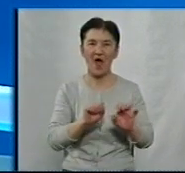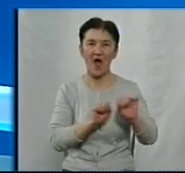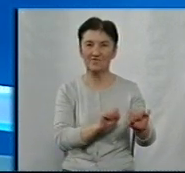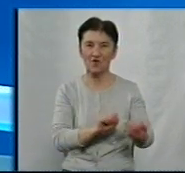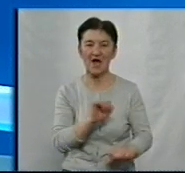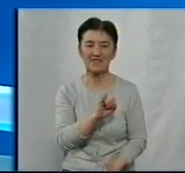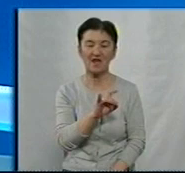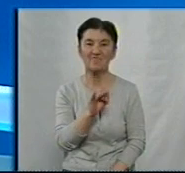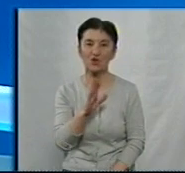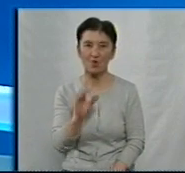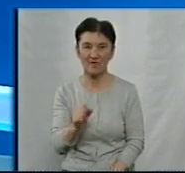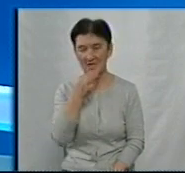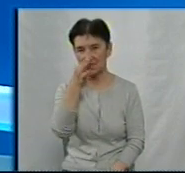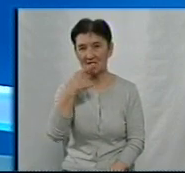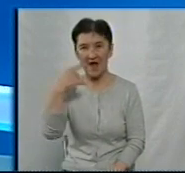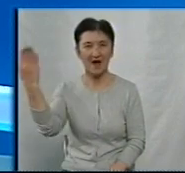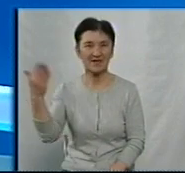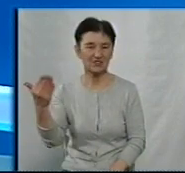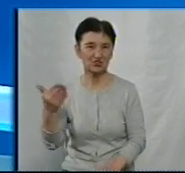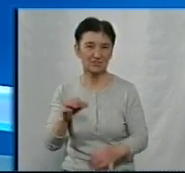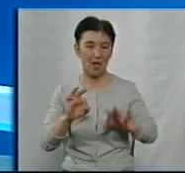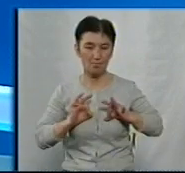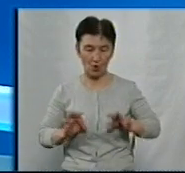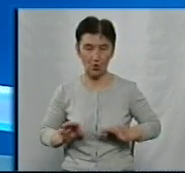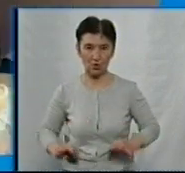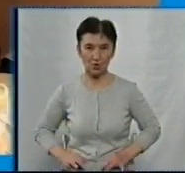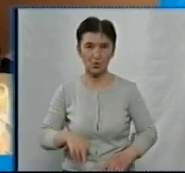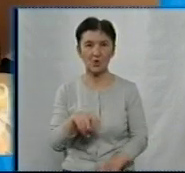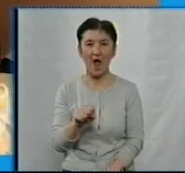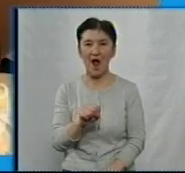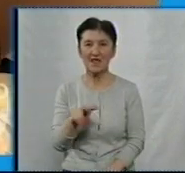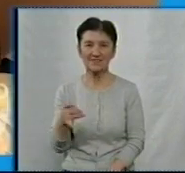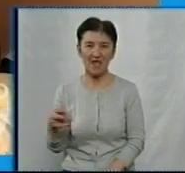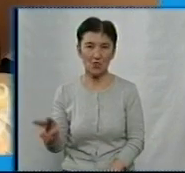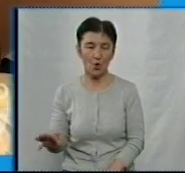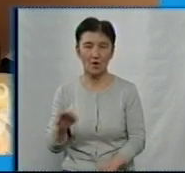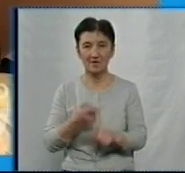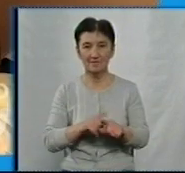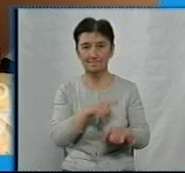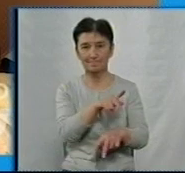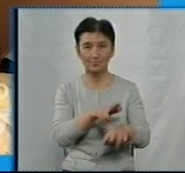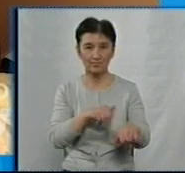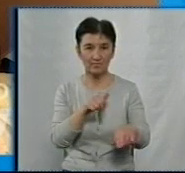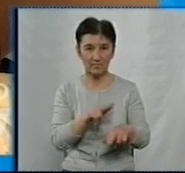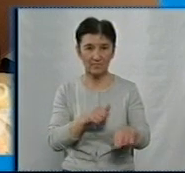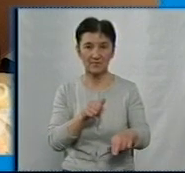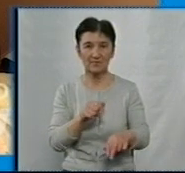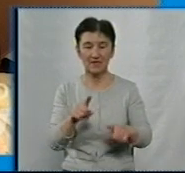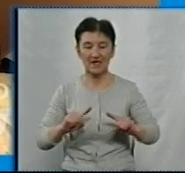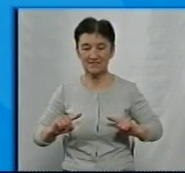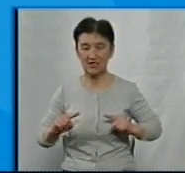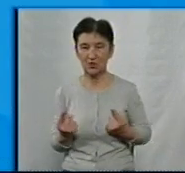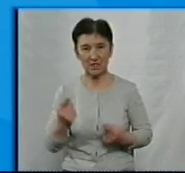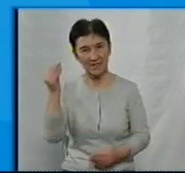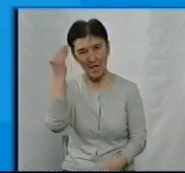це Суспільному повідомила речниця прокуратури в області Наталія Олексєєнко. На цих фотографіях поліції в області ви бачите затримання